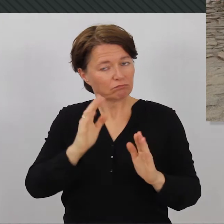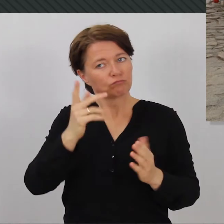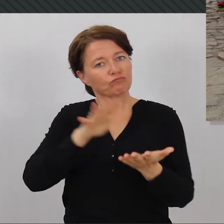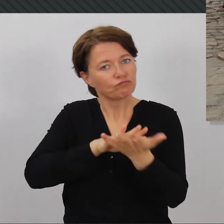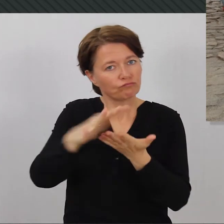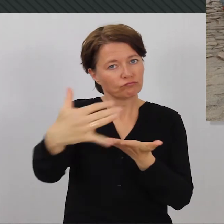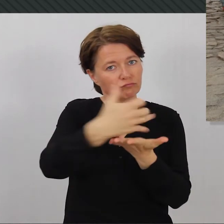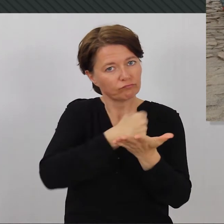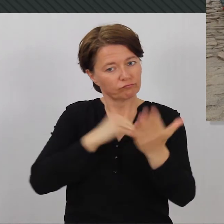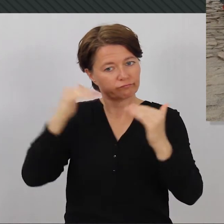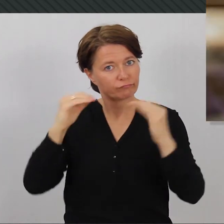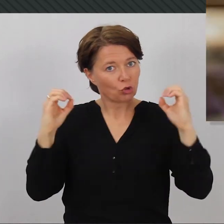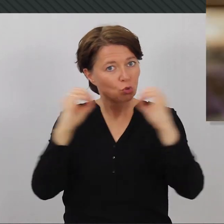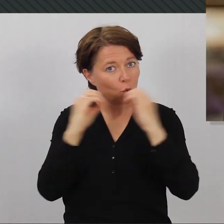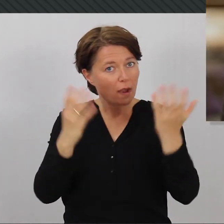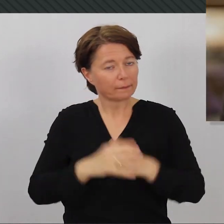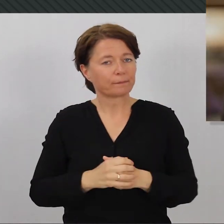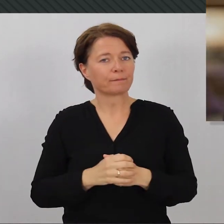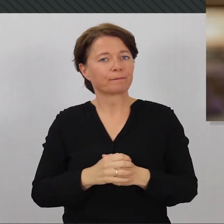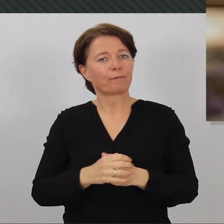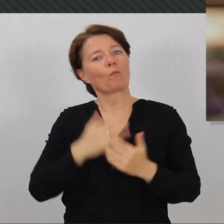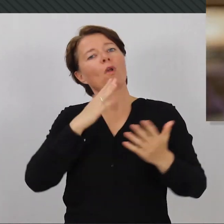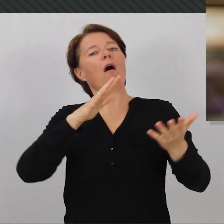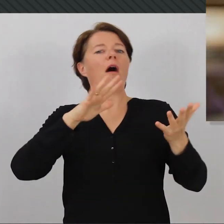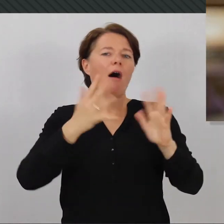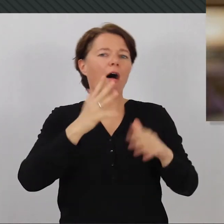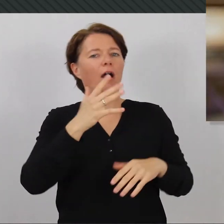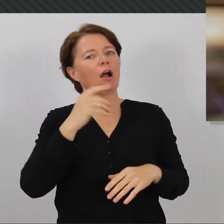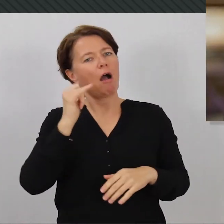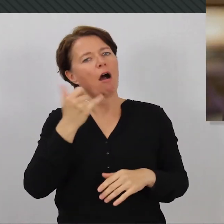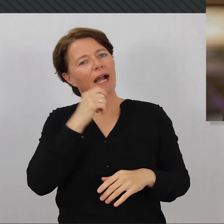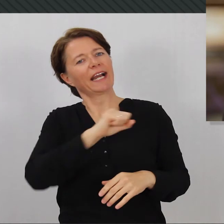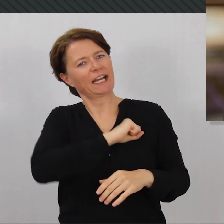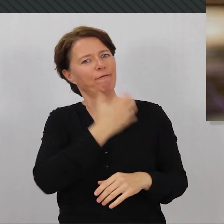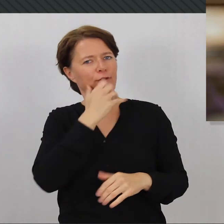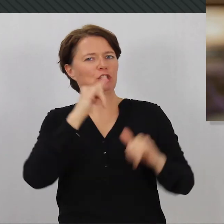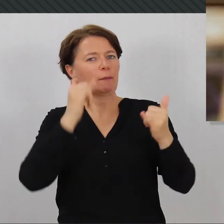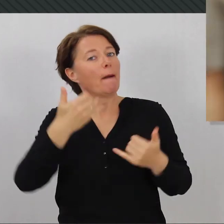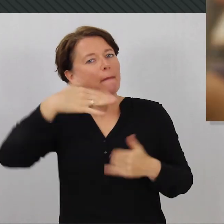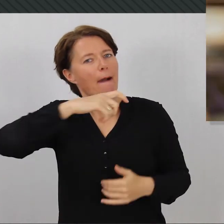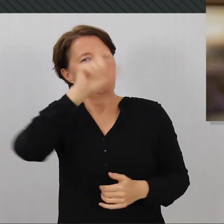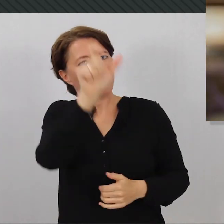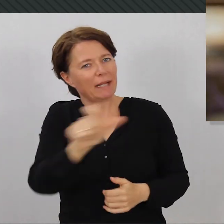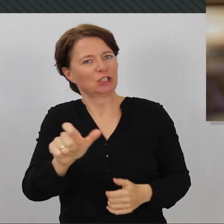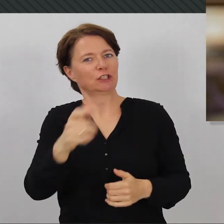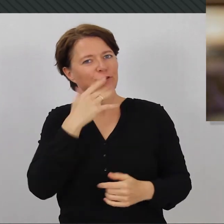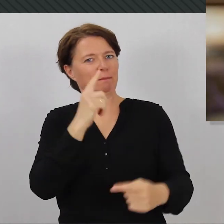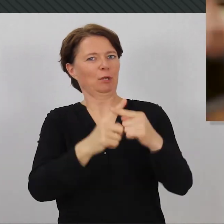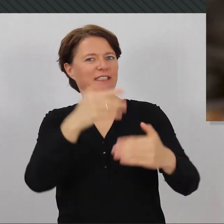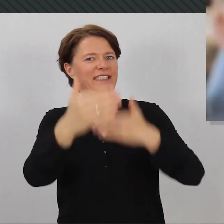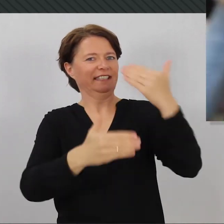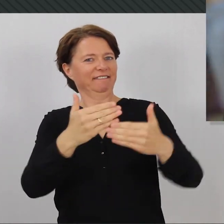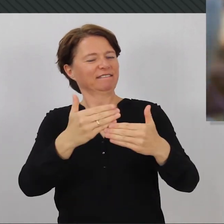schwarzen Neue rauskommen am Ende? Naja, eine Gewinnabsicht habe ich schon und zwar einen menschlichen Gewinn, aber nicht die monetäre